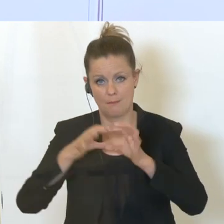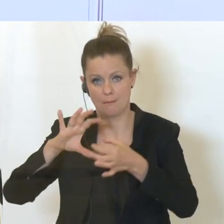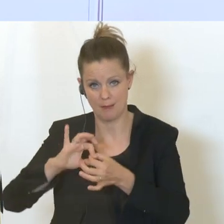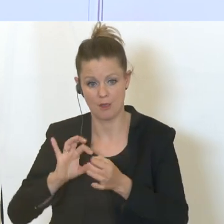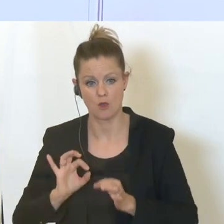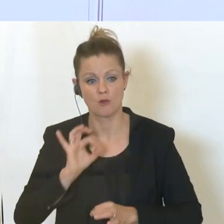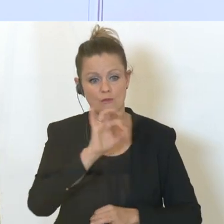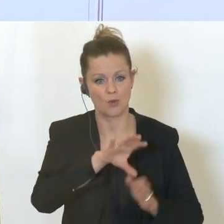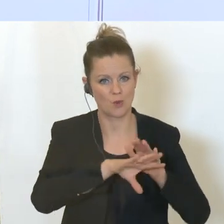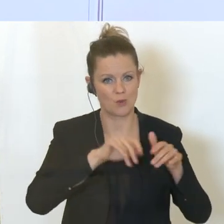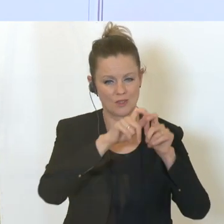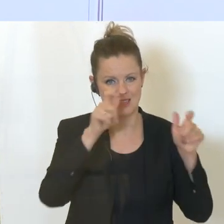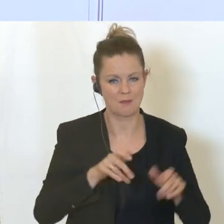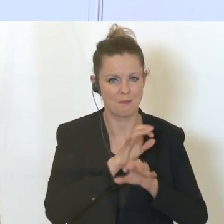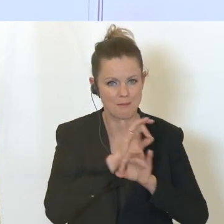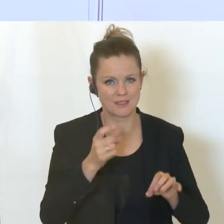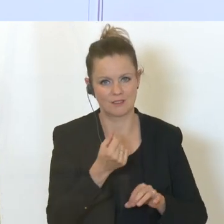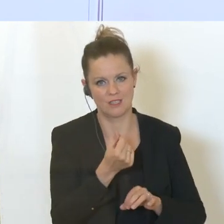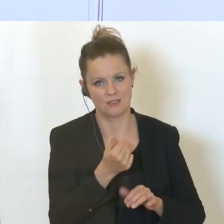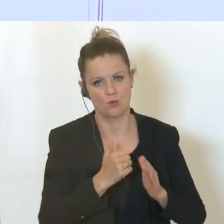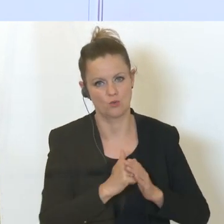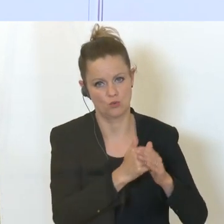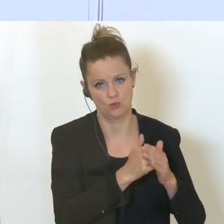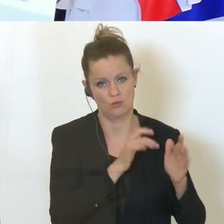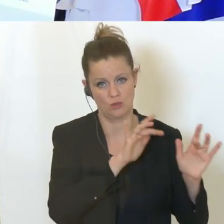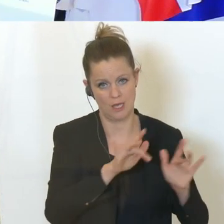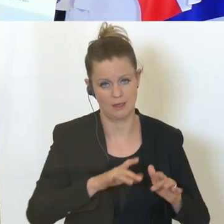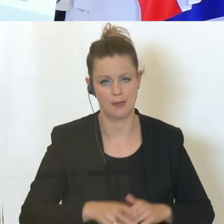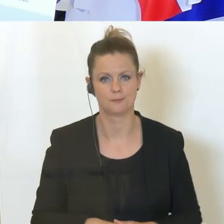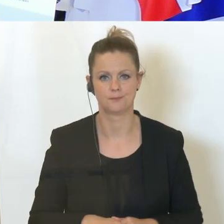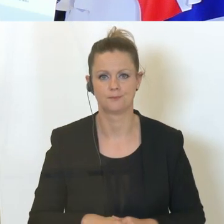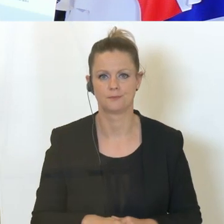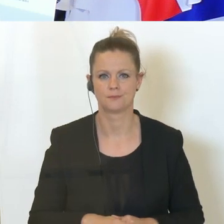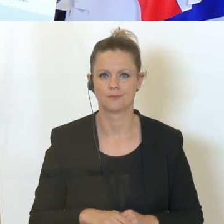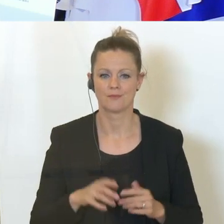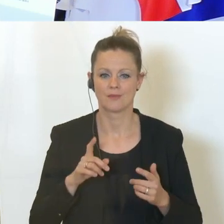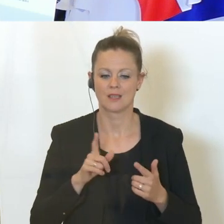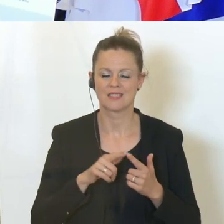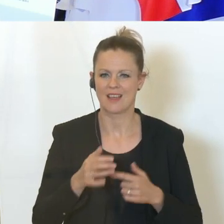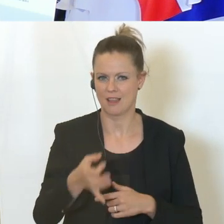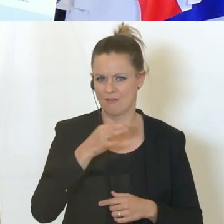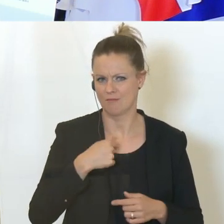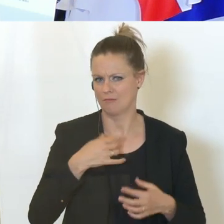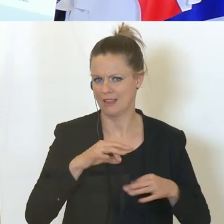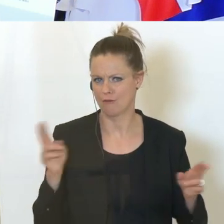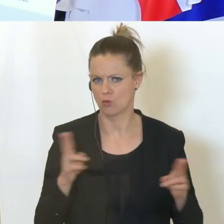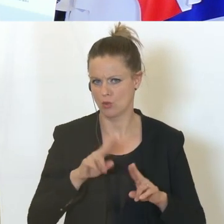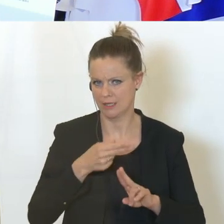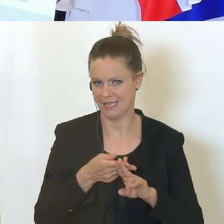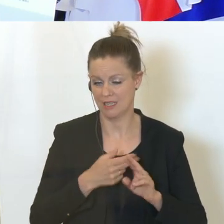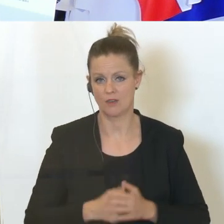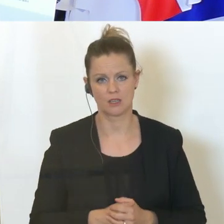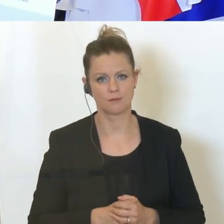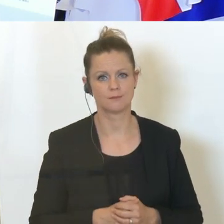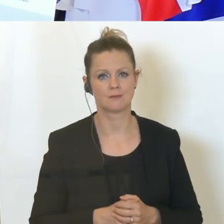das Unternehmen bestmöglich finanziell zu unterstützen. Zu der zweiten Frage darf ich kurz antworten. Und zwar haben